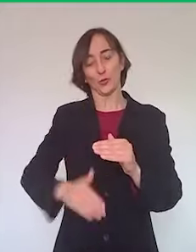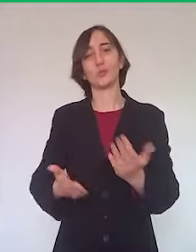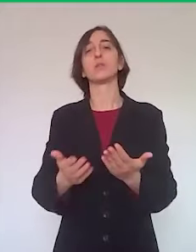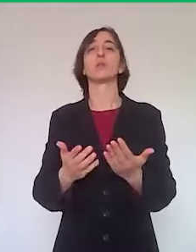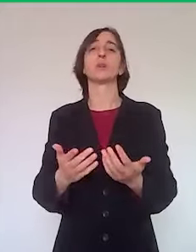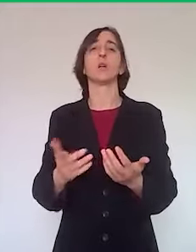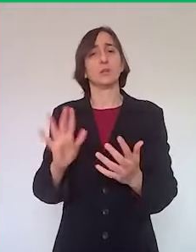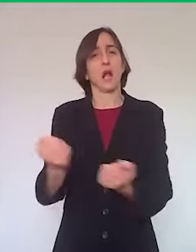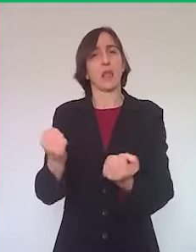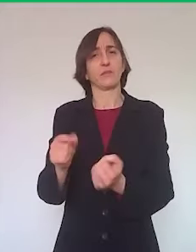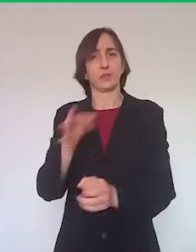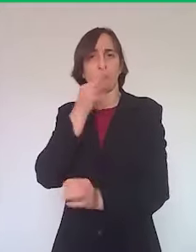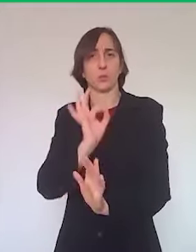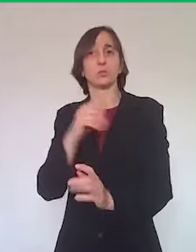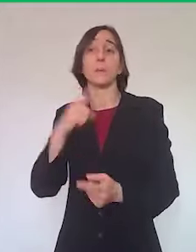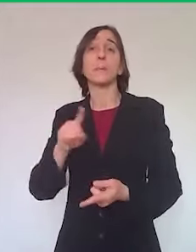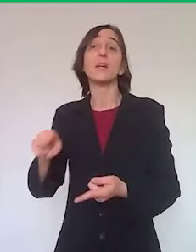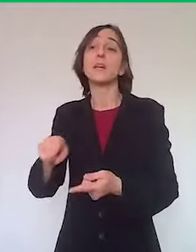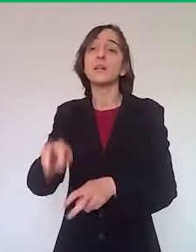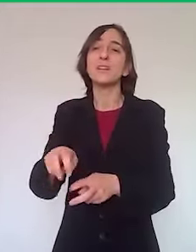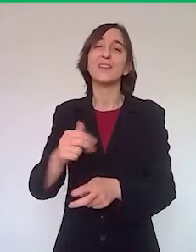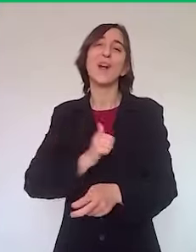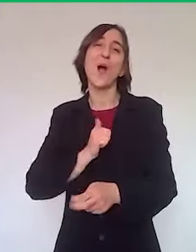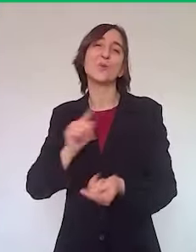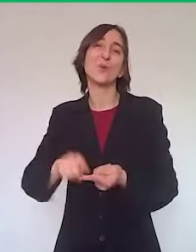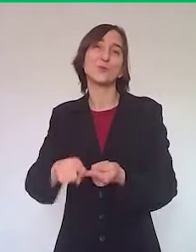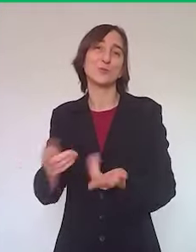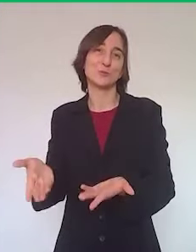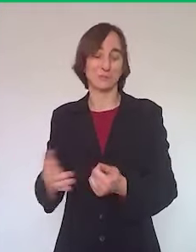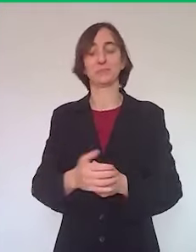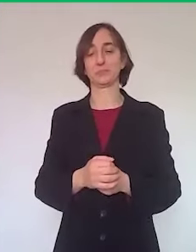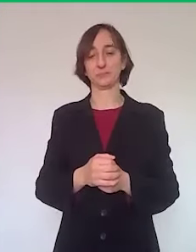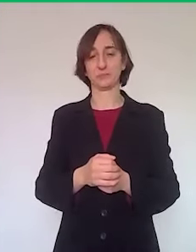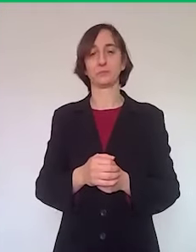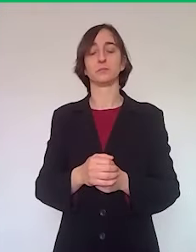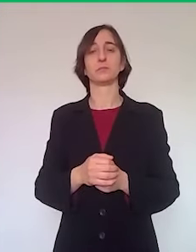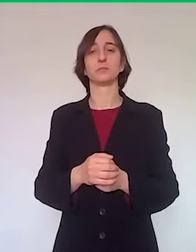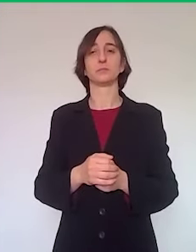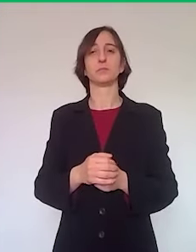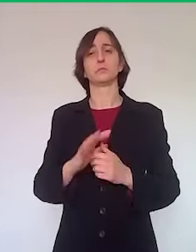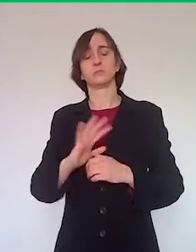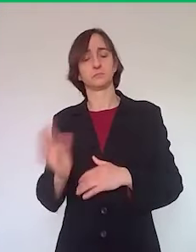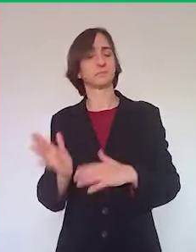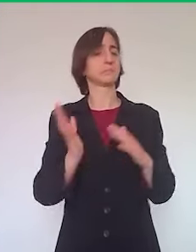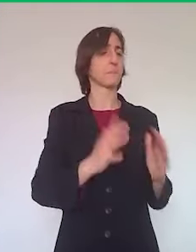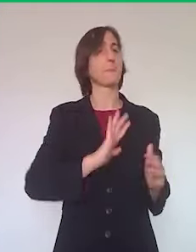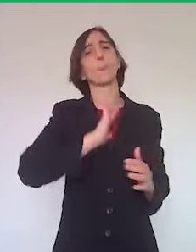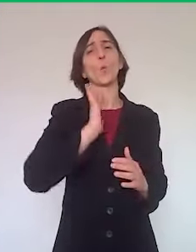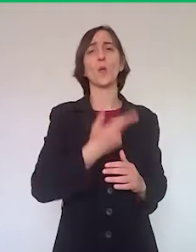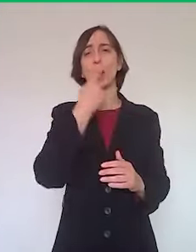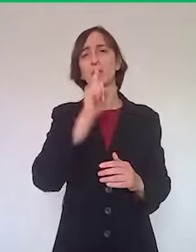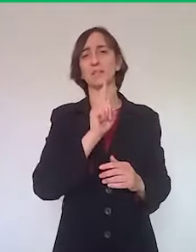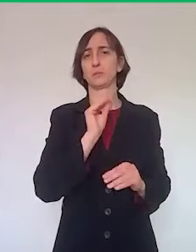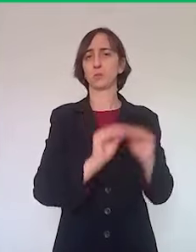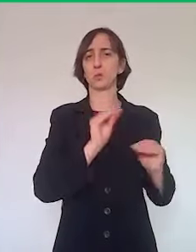consentita per l'autoconsumo. Poi passo a un altro blocco di domande che riguardano invece il tema dello